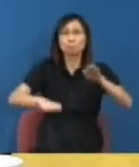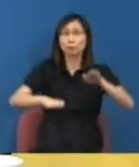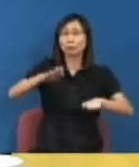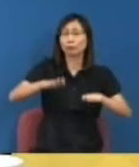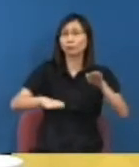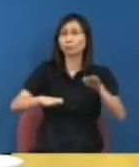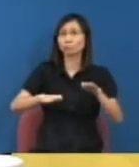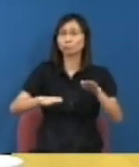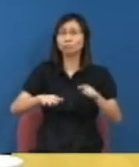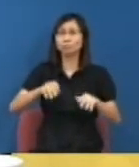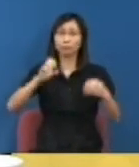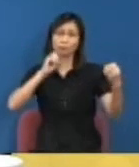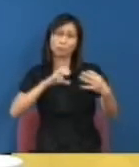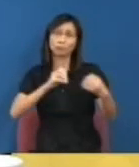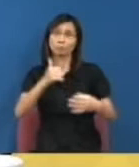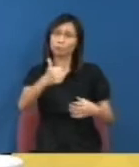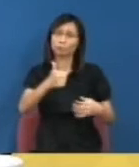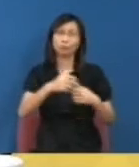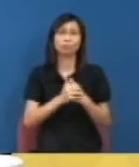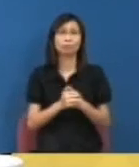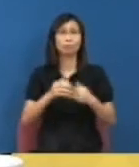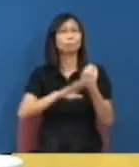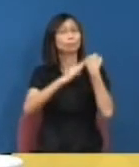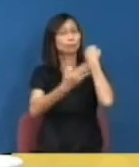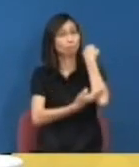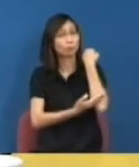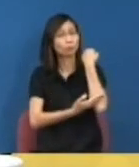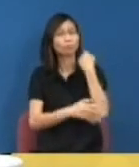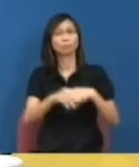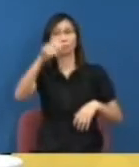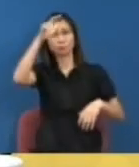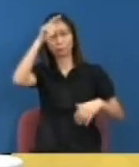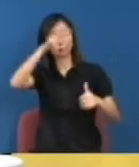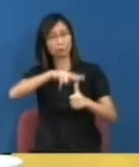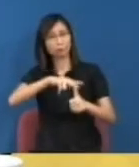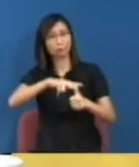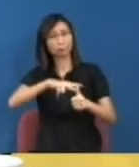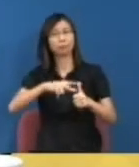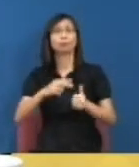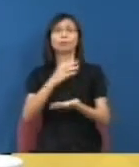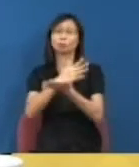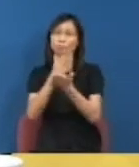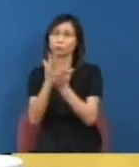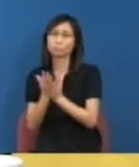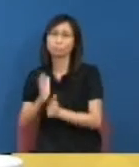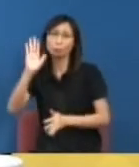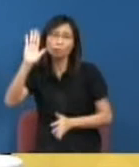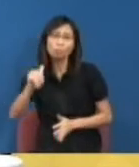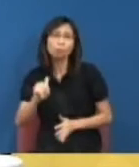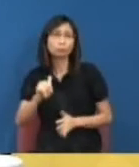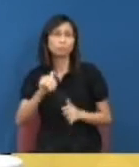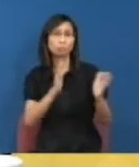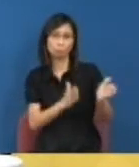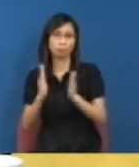好的論點不論法律上或是在政治道德層面上亦是可以操作的